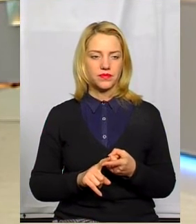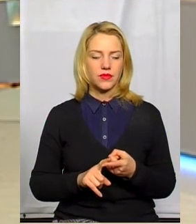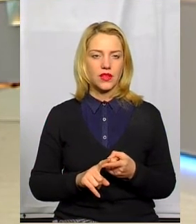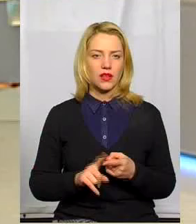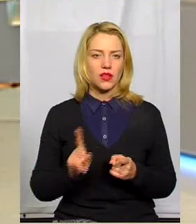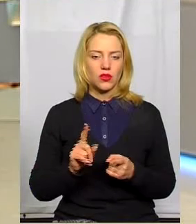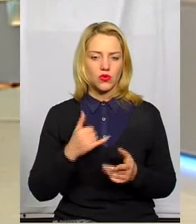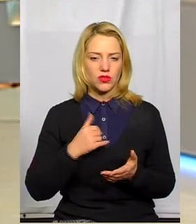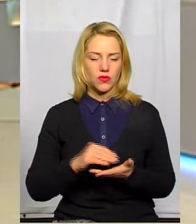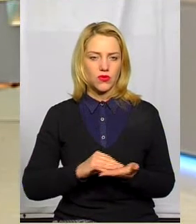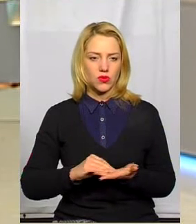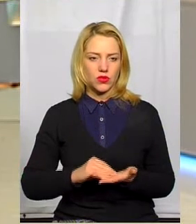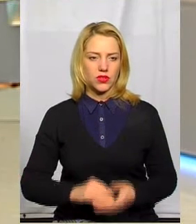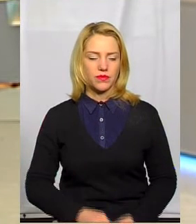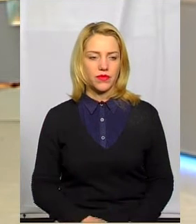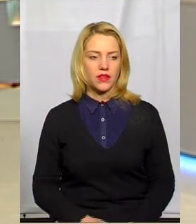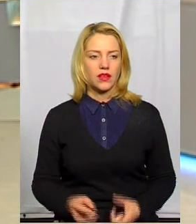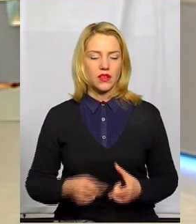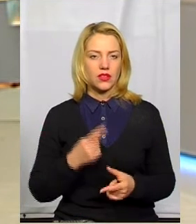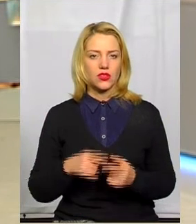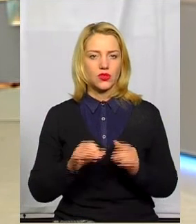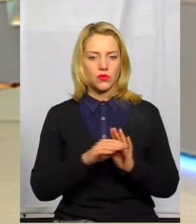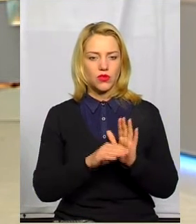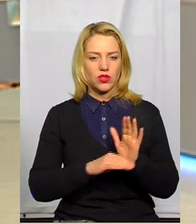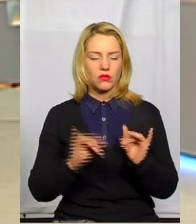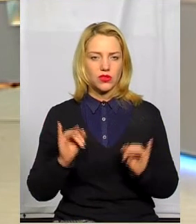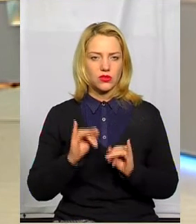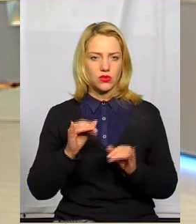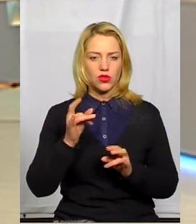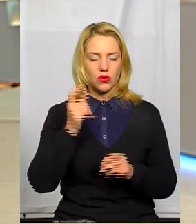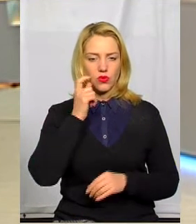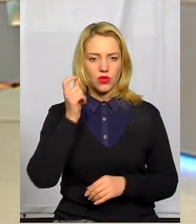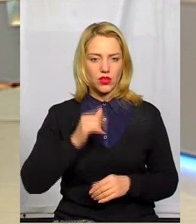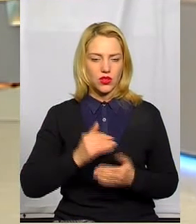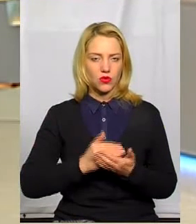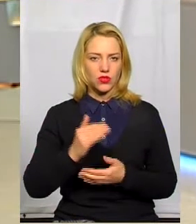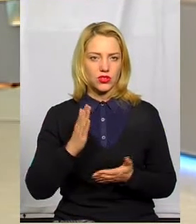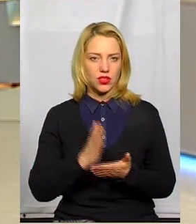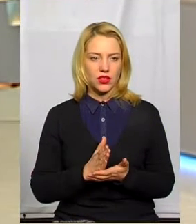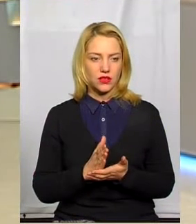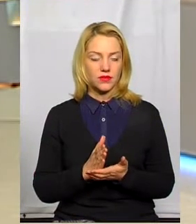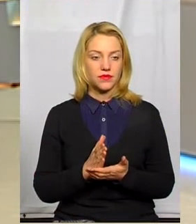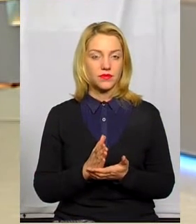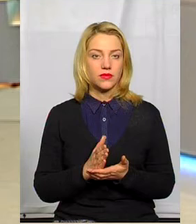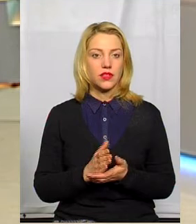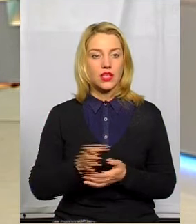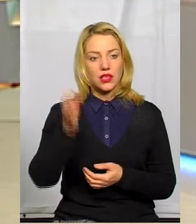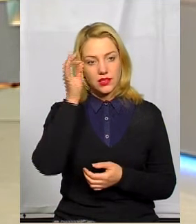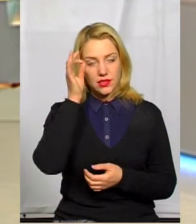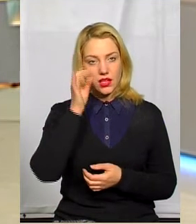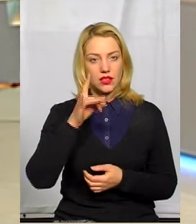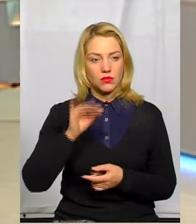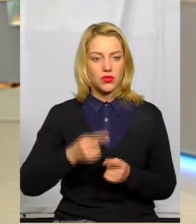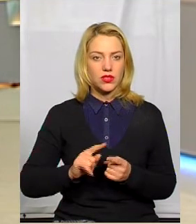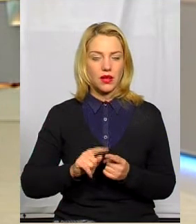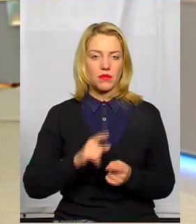повторюються з року в рік? Чи в програмі «Історія України» в вишах є згадки про